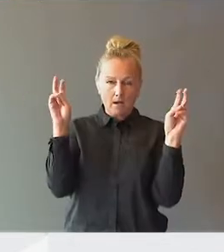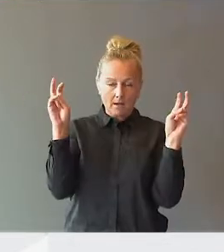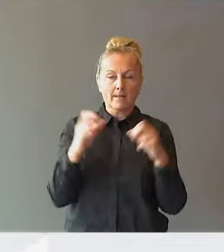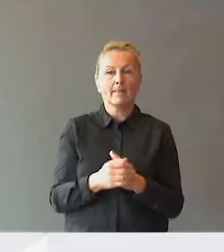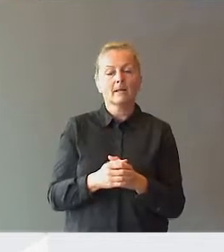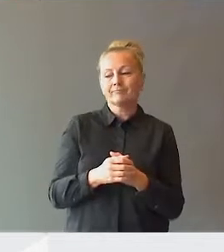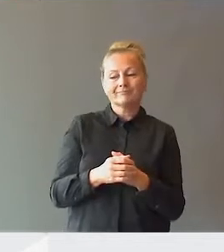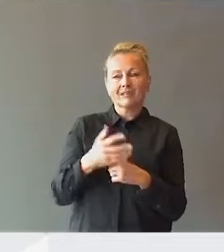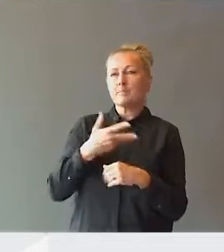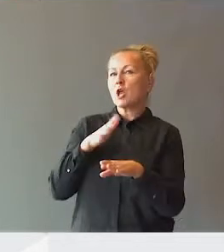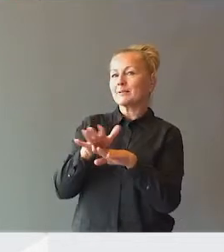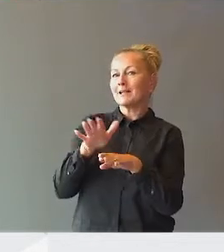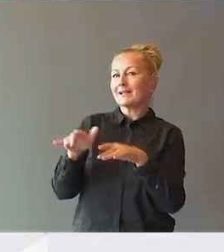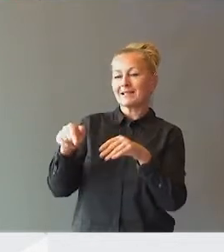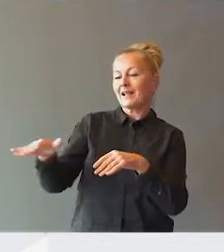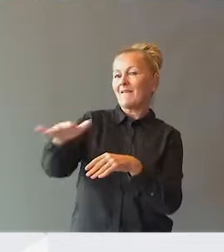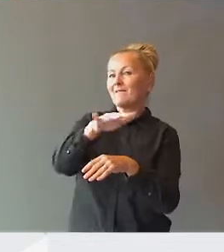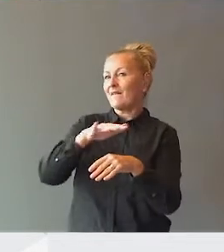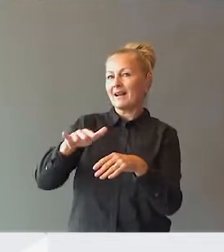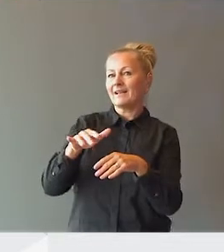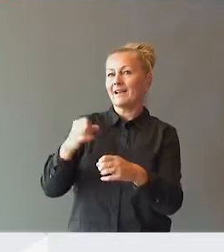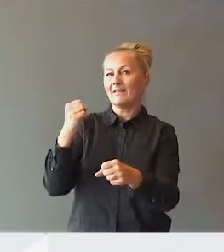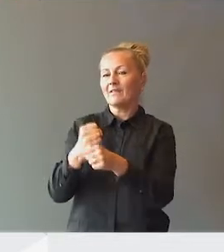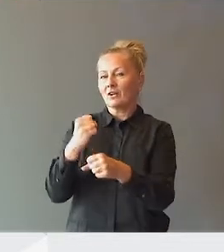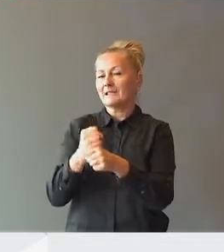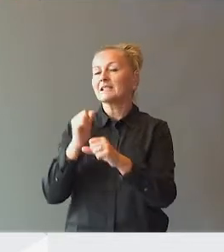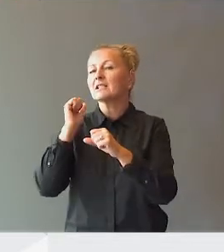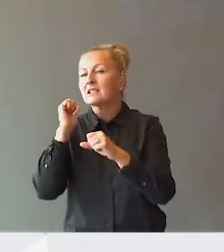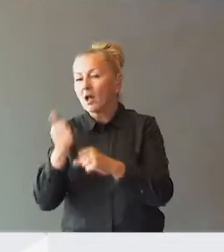det var ikke mye ekspertise her i det feltet de faktisk skal adressere.